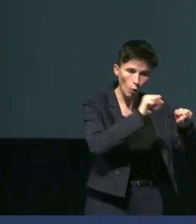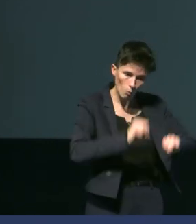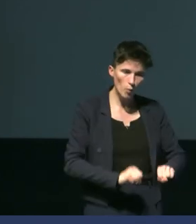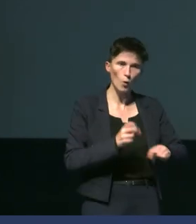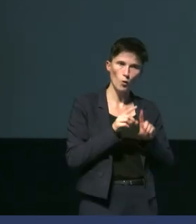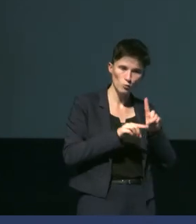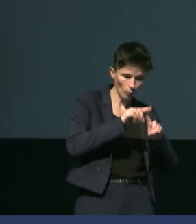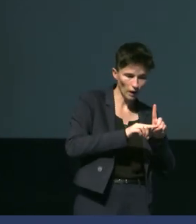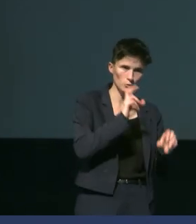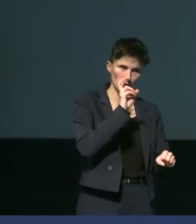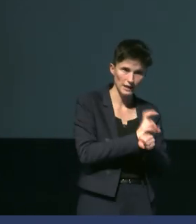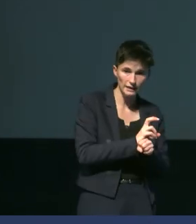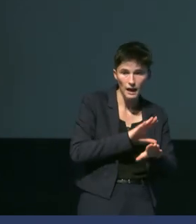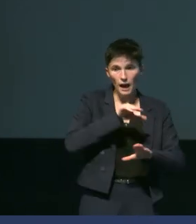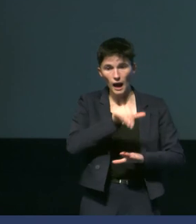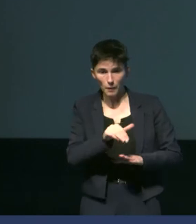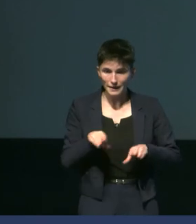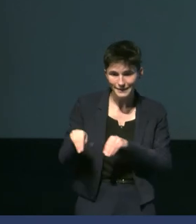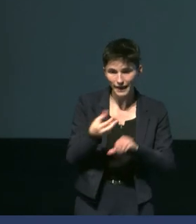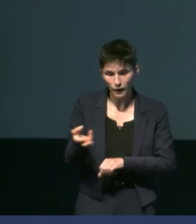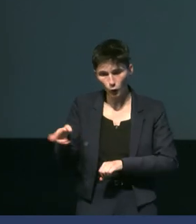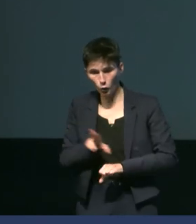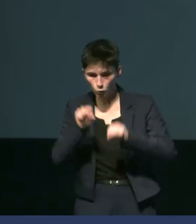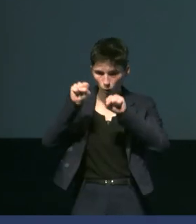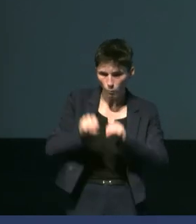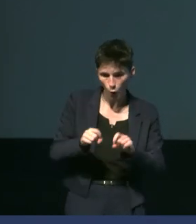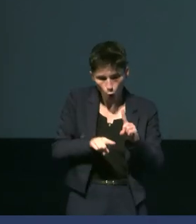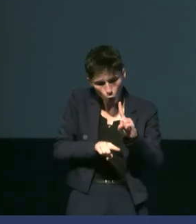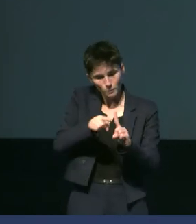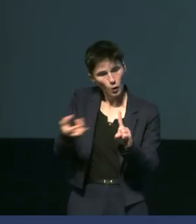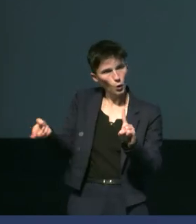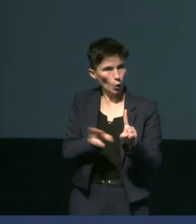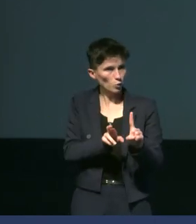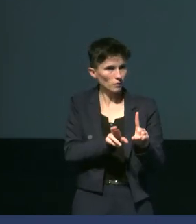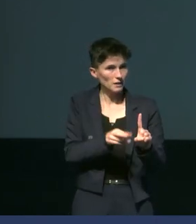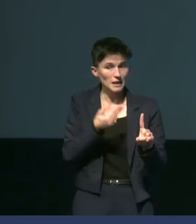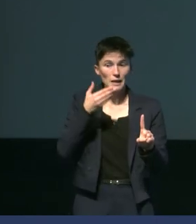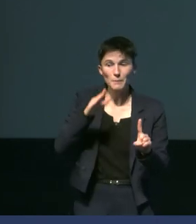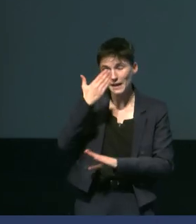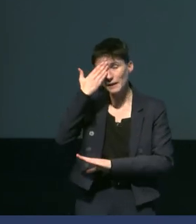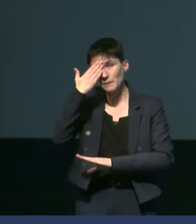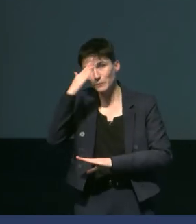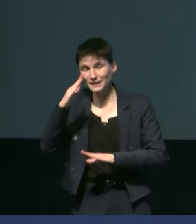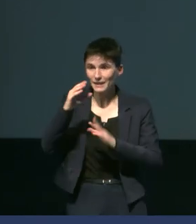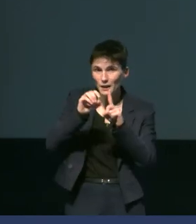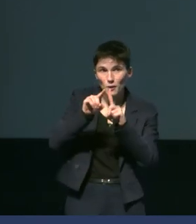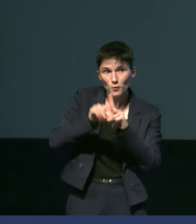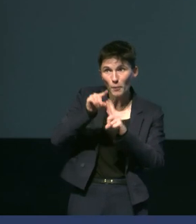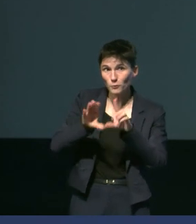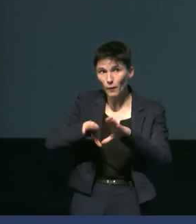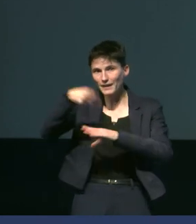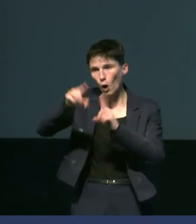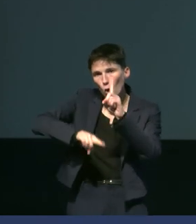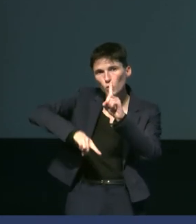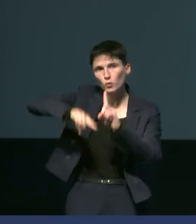à normothermie efficacement lorsqu'ils reviennent à terre. Maintenant, qu'est-ce qui va se passer si on augmente la température extérieure ? Comment